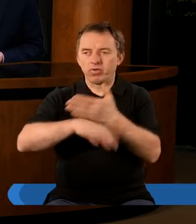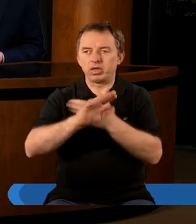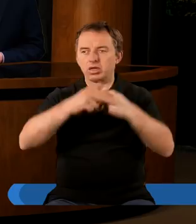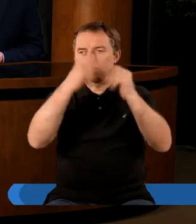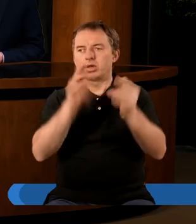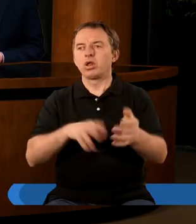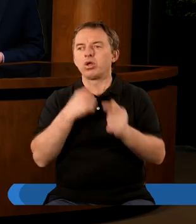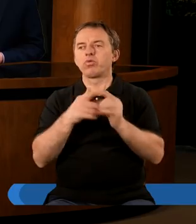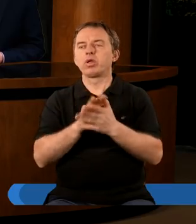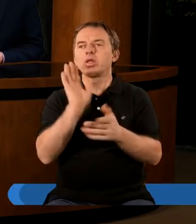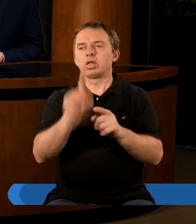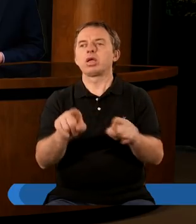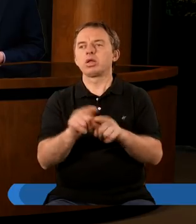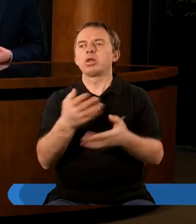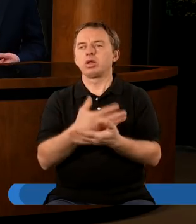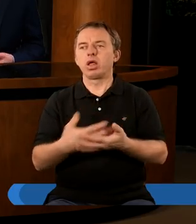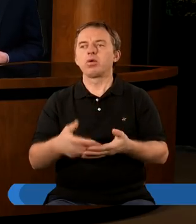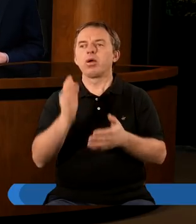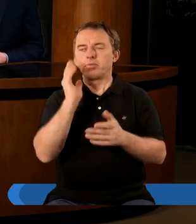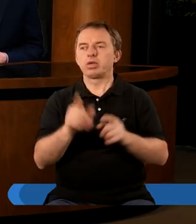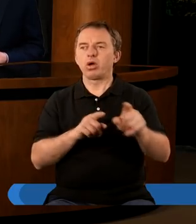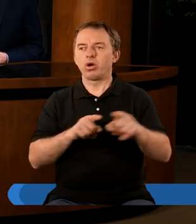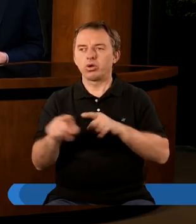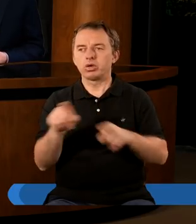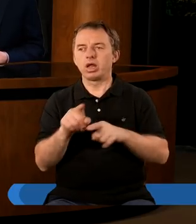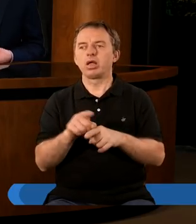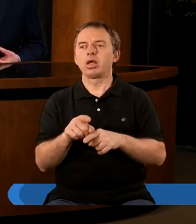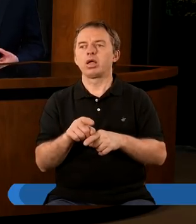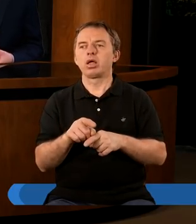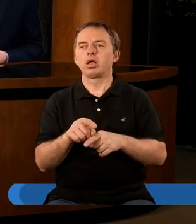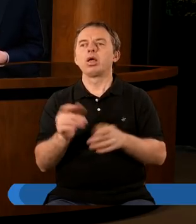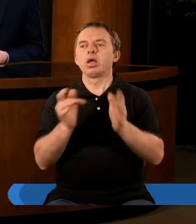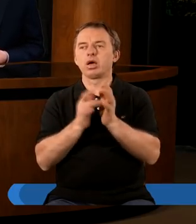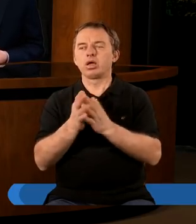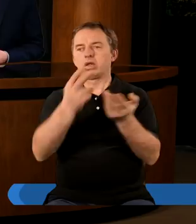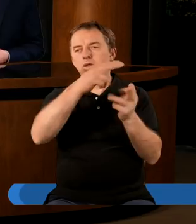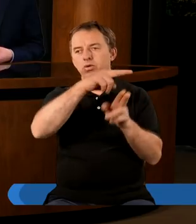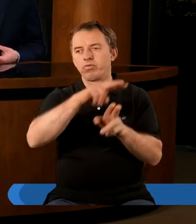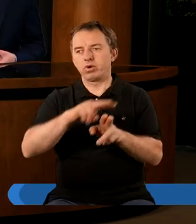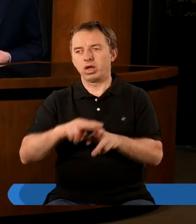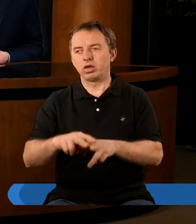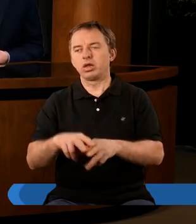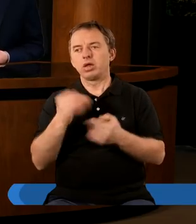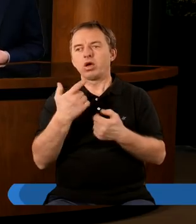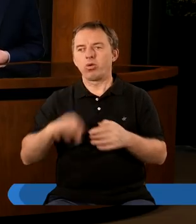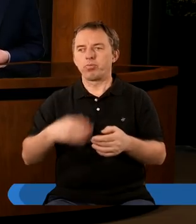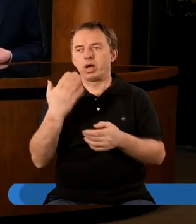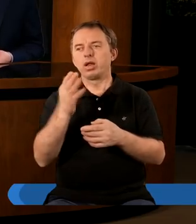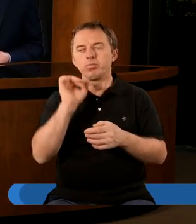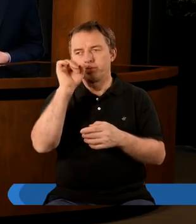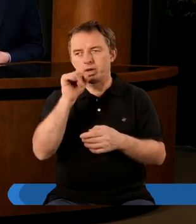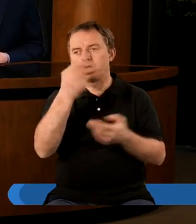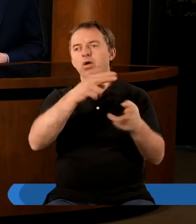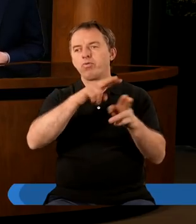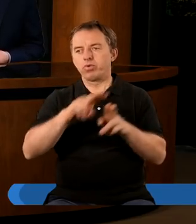z niebieskiej świątyni i też na ziemi, dla ziemi będzie to oznaczać, że Chrystus wraca, że Jezus jako Pan, jako